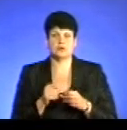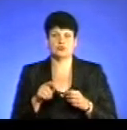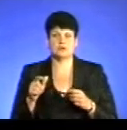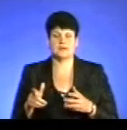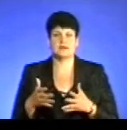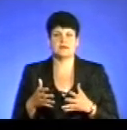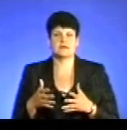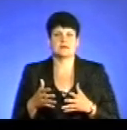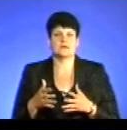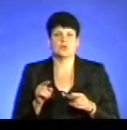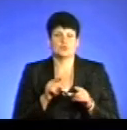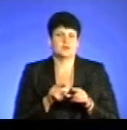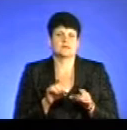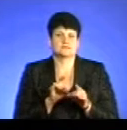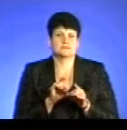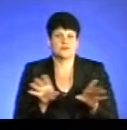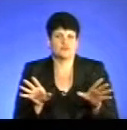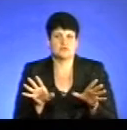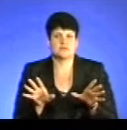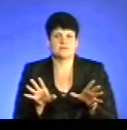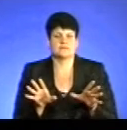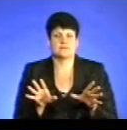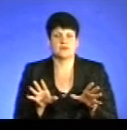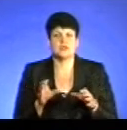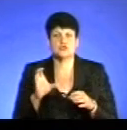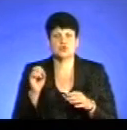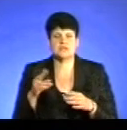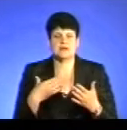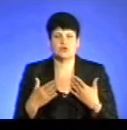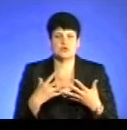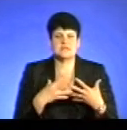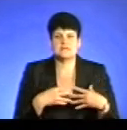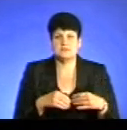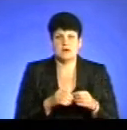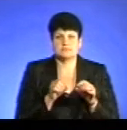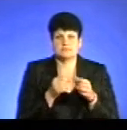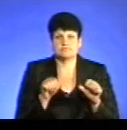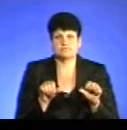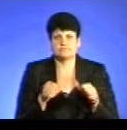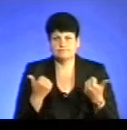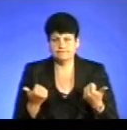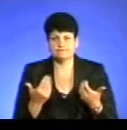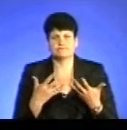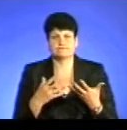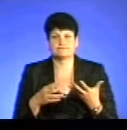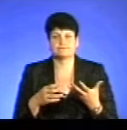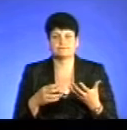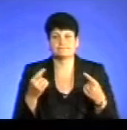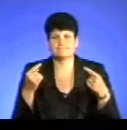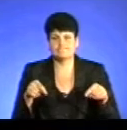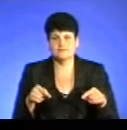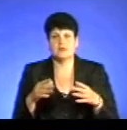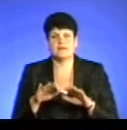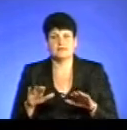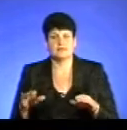всі, значить, соціальні відносини, сім'я. В першу чергу, це стосується сім'ї,